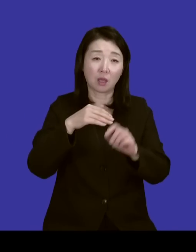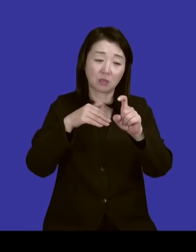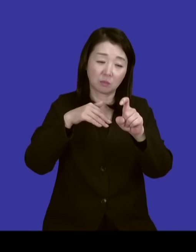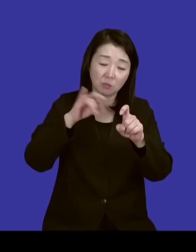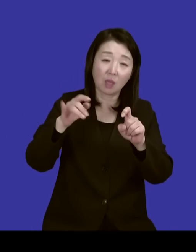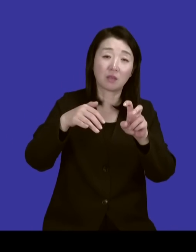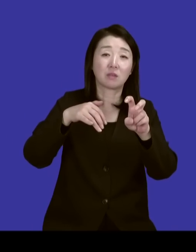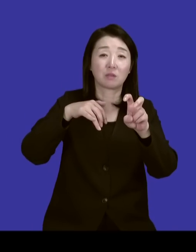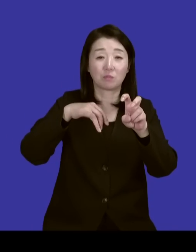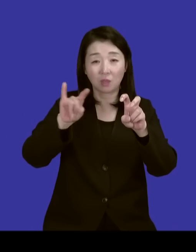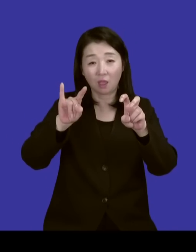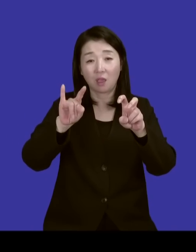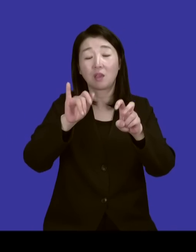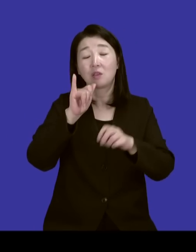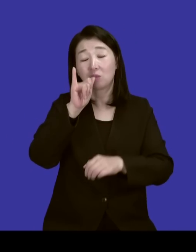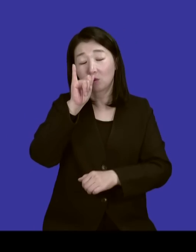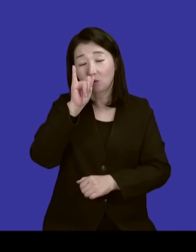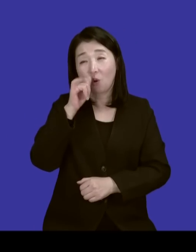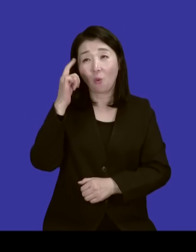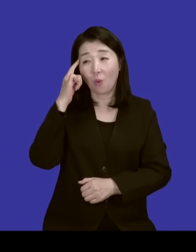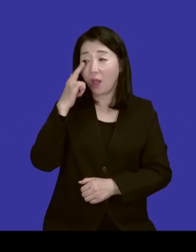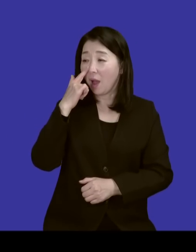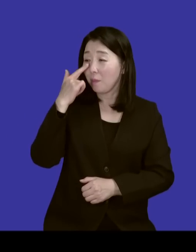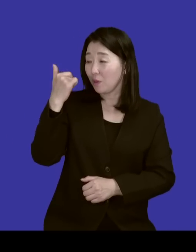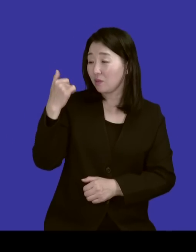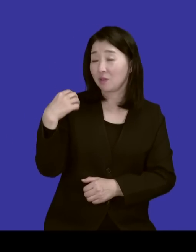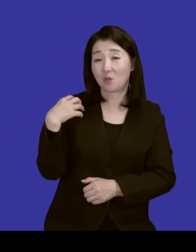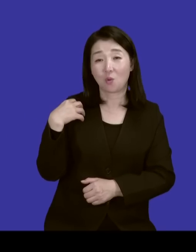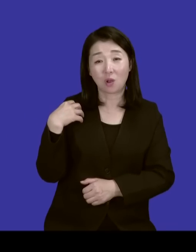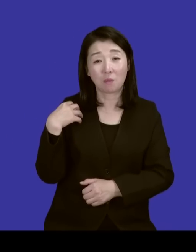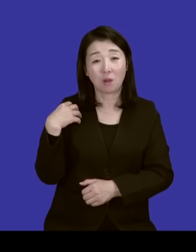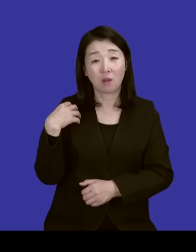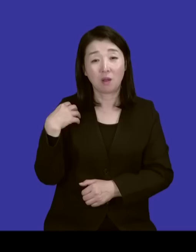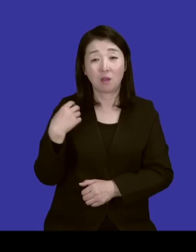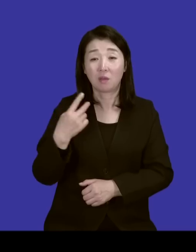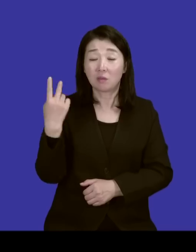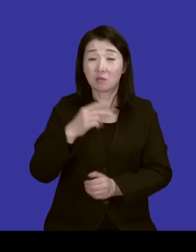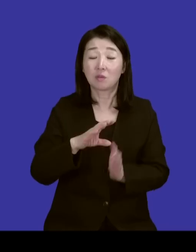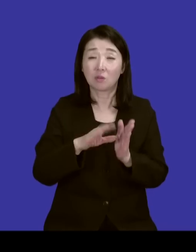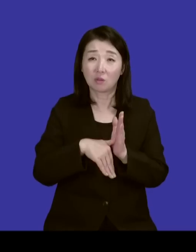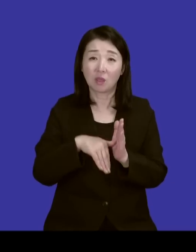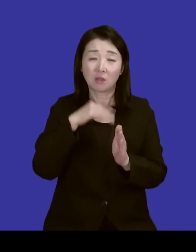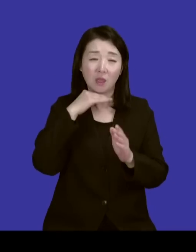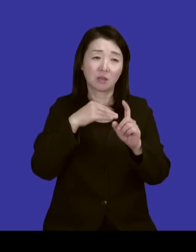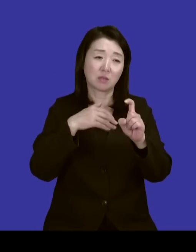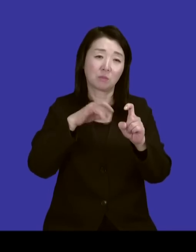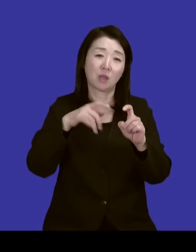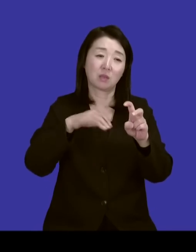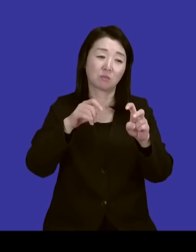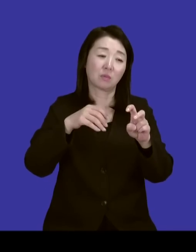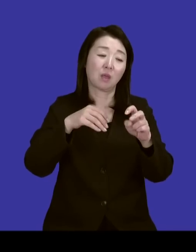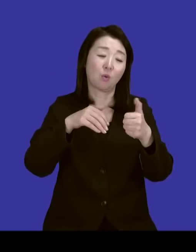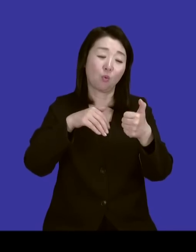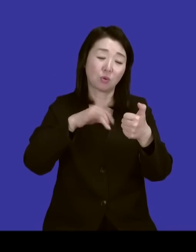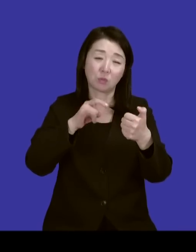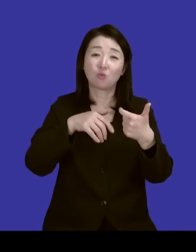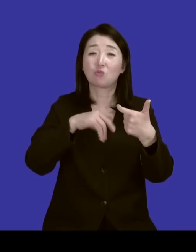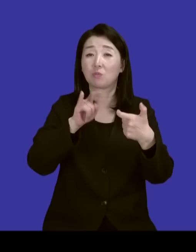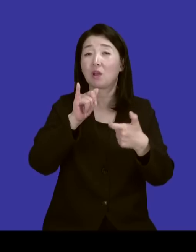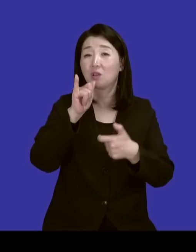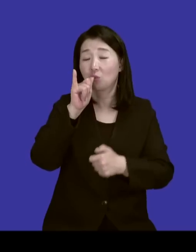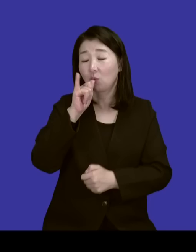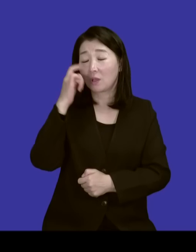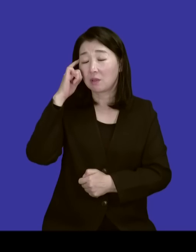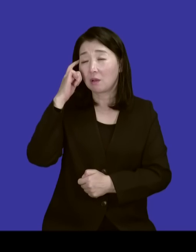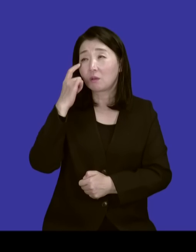20대가 있었고 이 청년도 우리 아버지라는 아버지 역할을 지구에 산 이 청년도 10대, 20대, 50대, 60대가 있었구나. 그걸 쫙